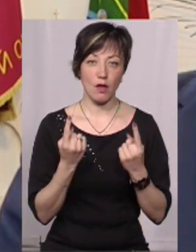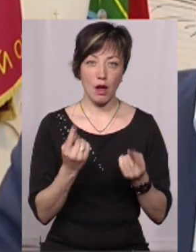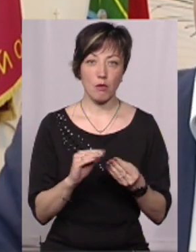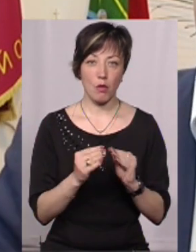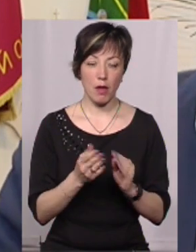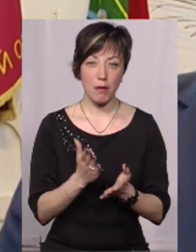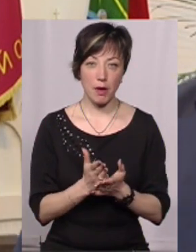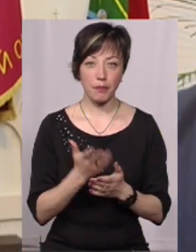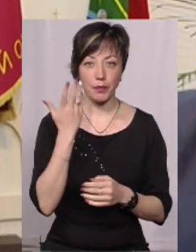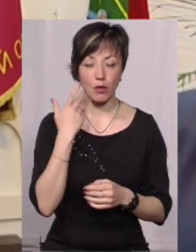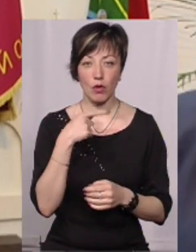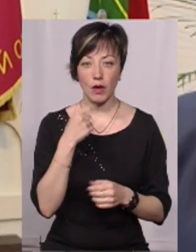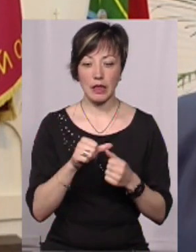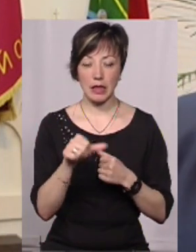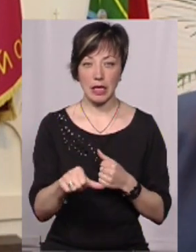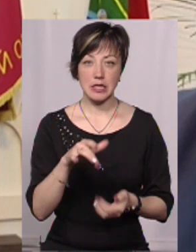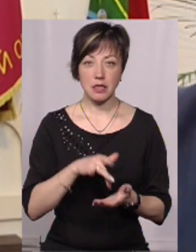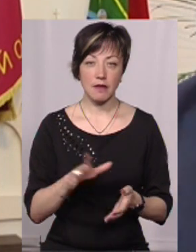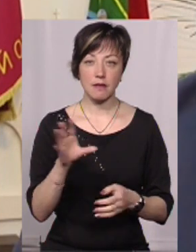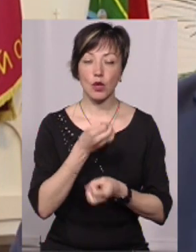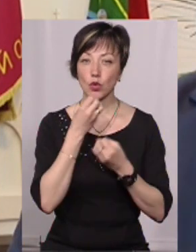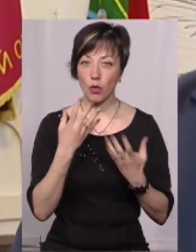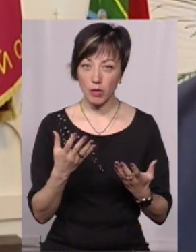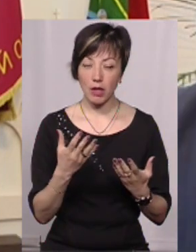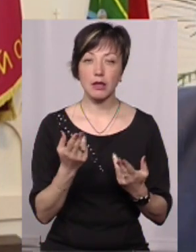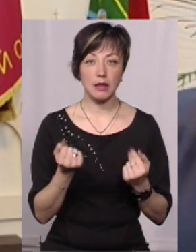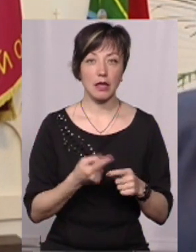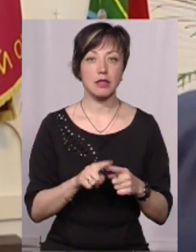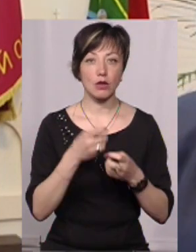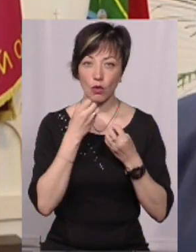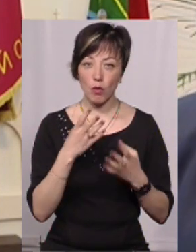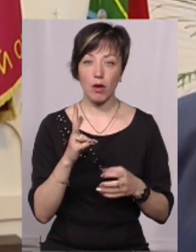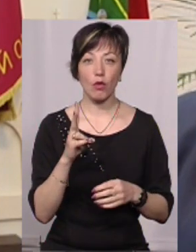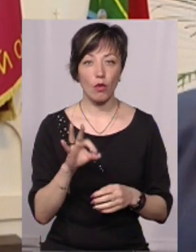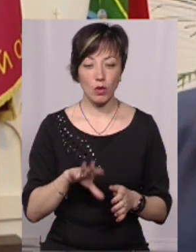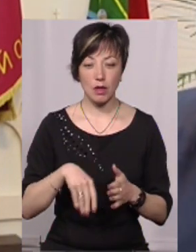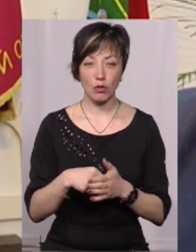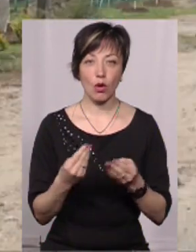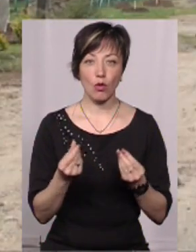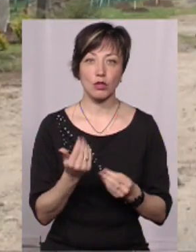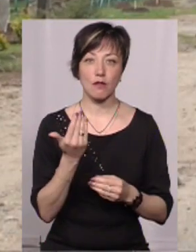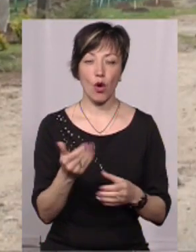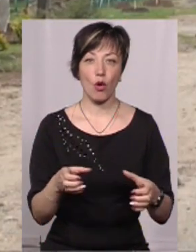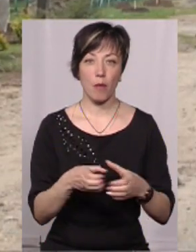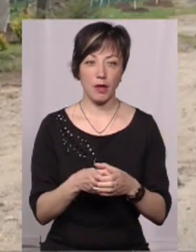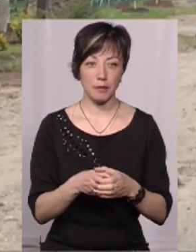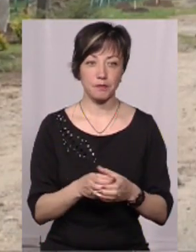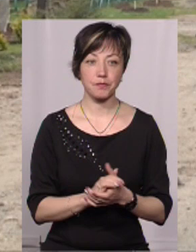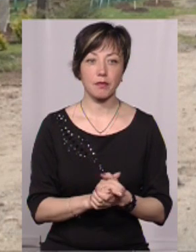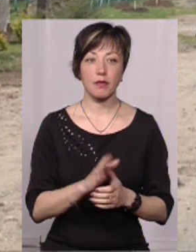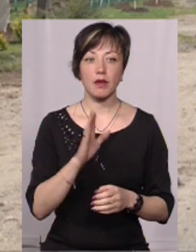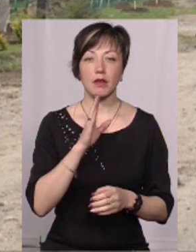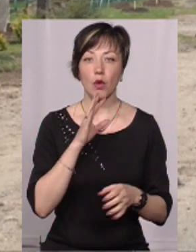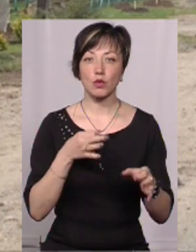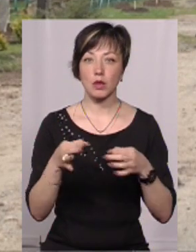проблема, коли говорю децентралізація – це все хорошо, кажу, да, хорошо, але це за рахунок коштів громади. Анна Сіра – консультант